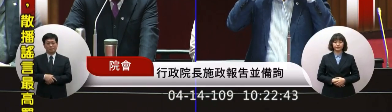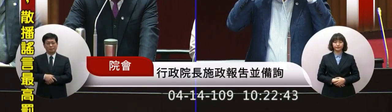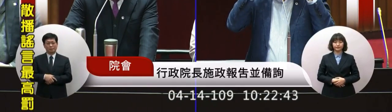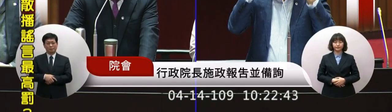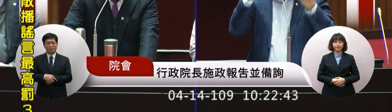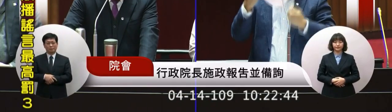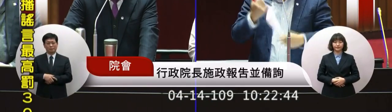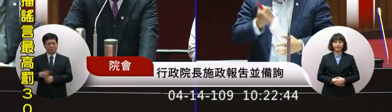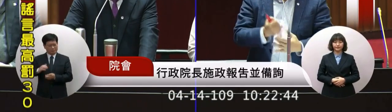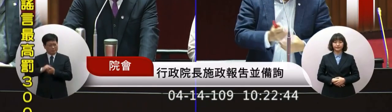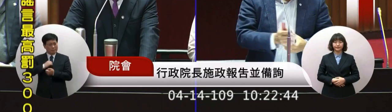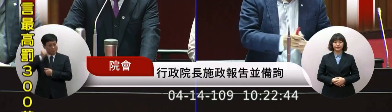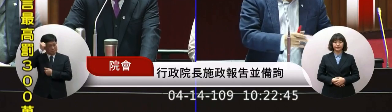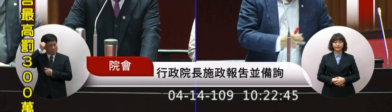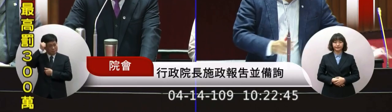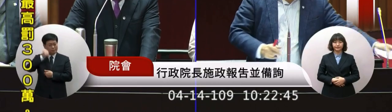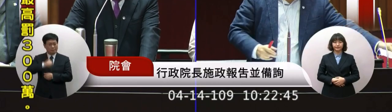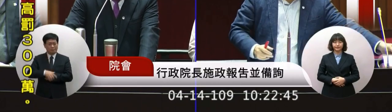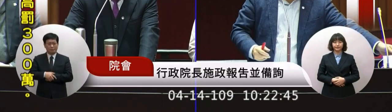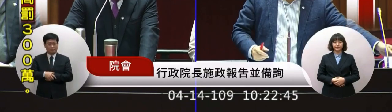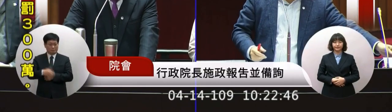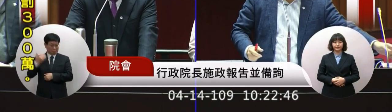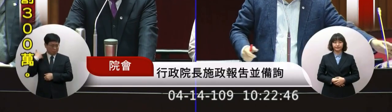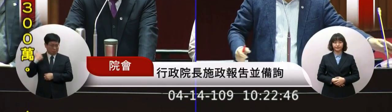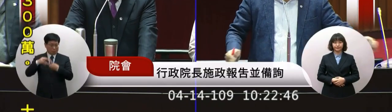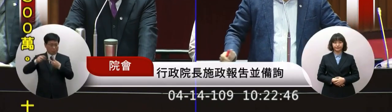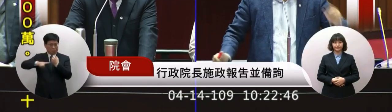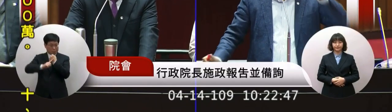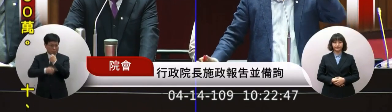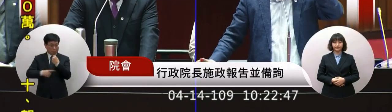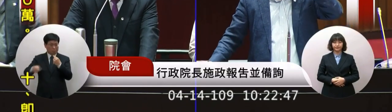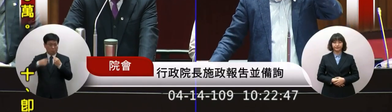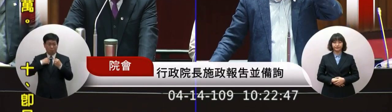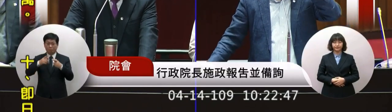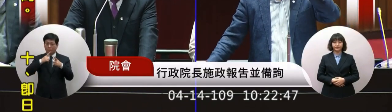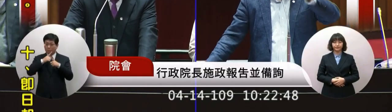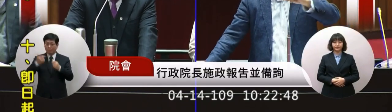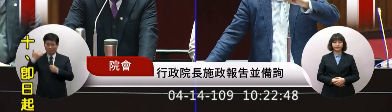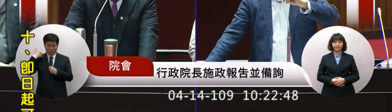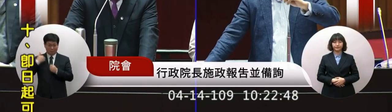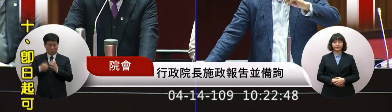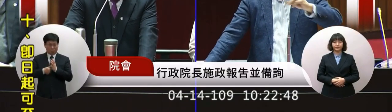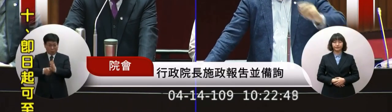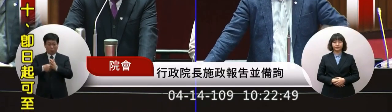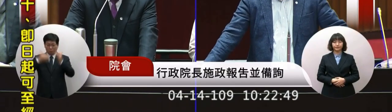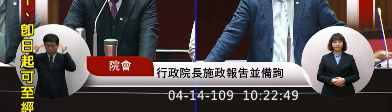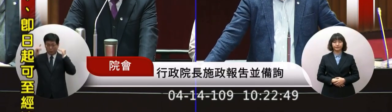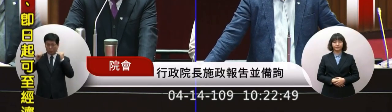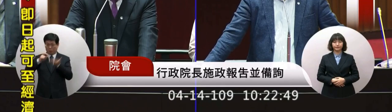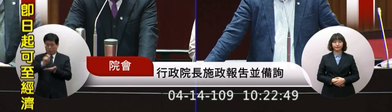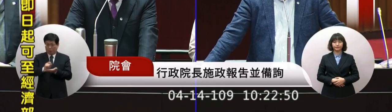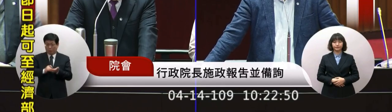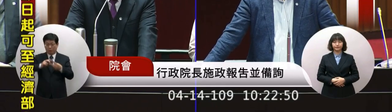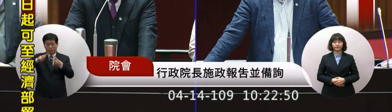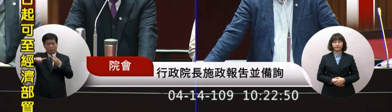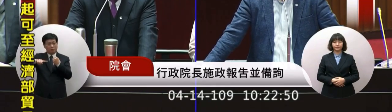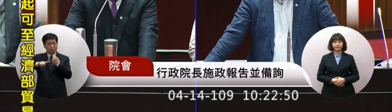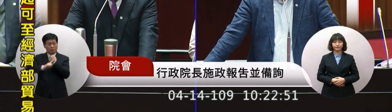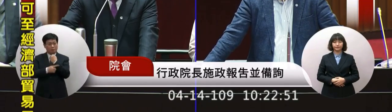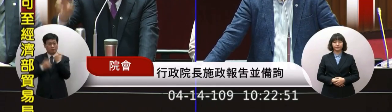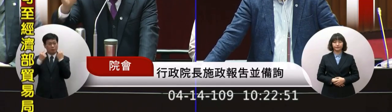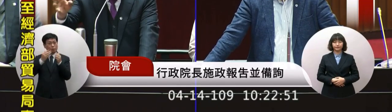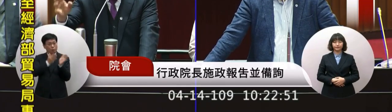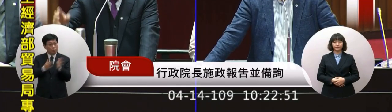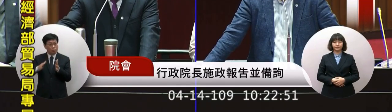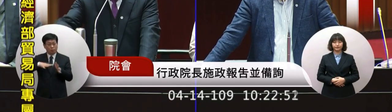一定會記得我們行法的大儒韓宗某教授下行法原理